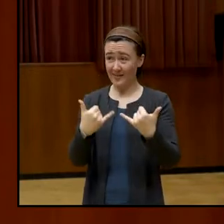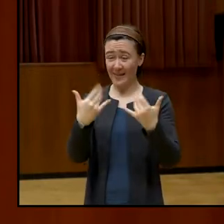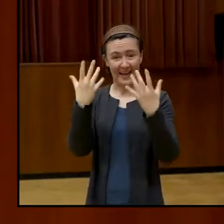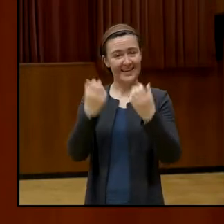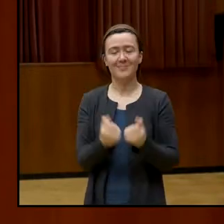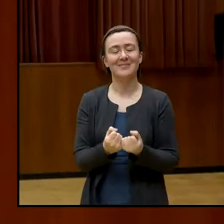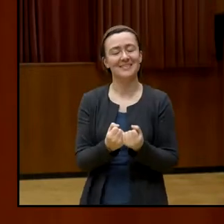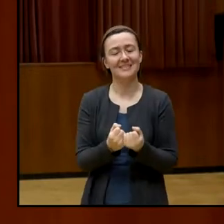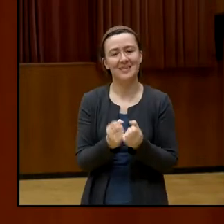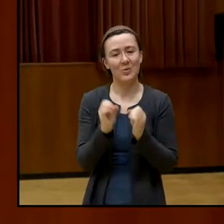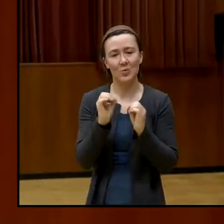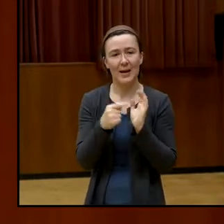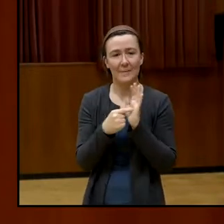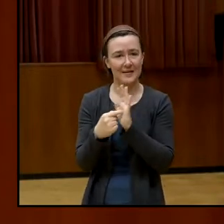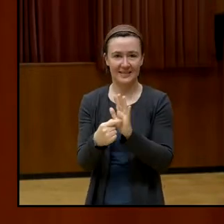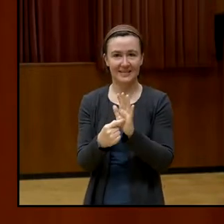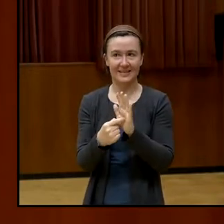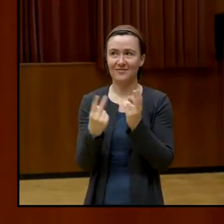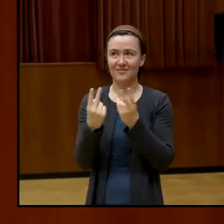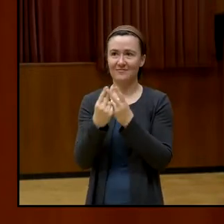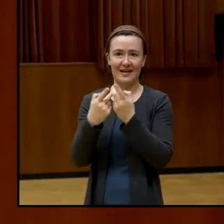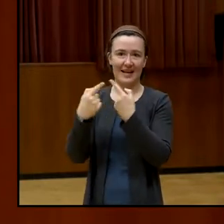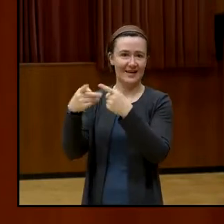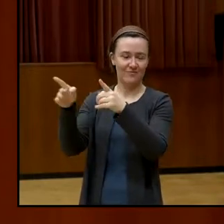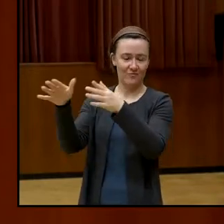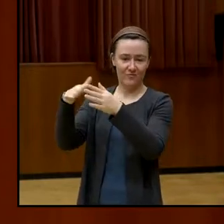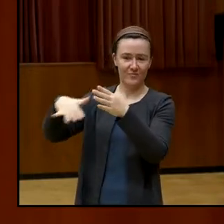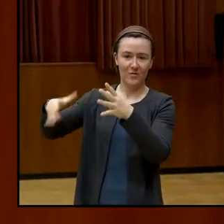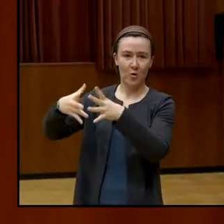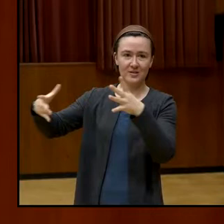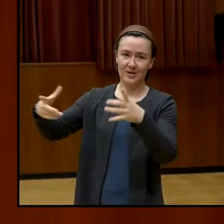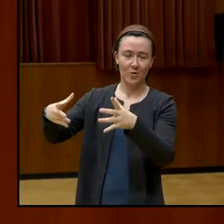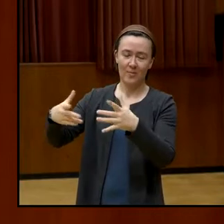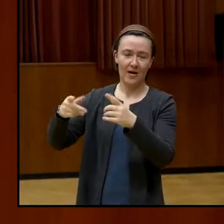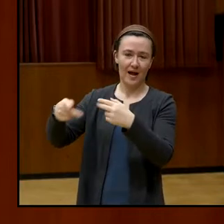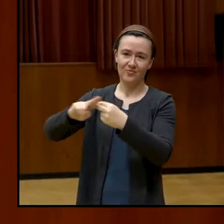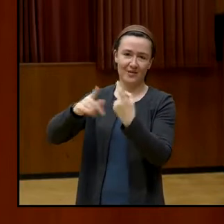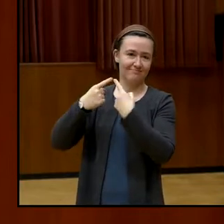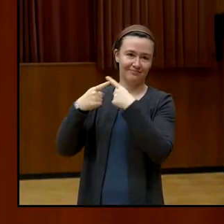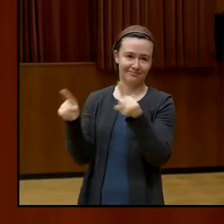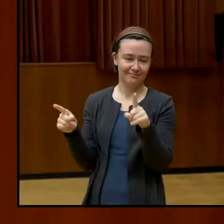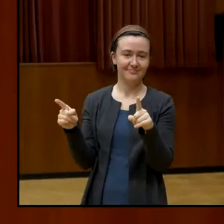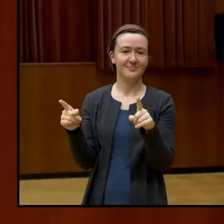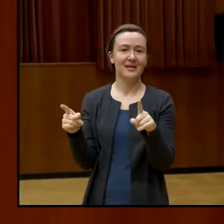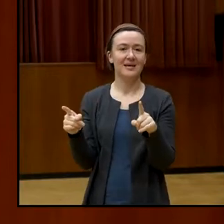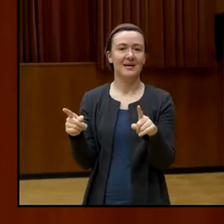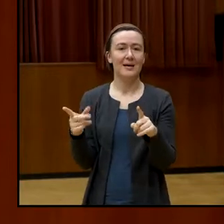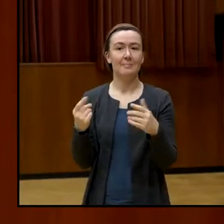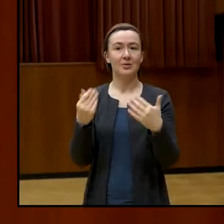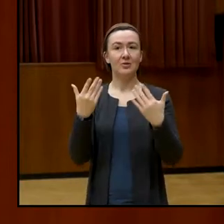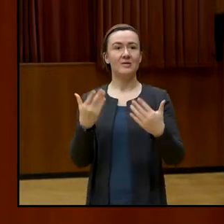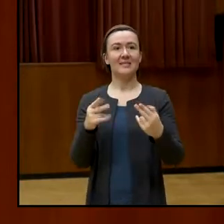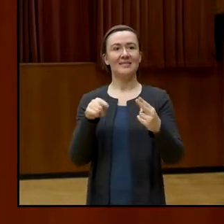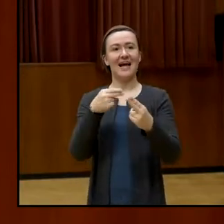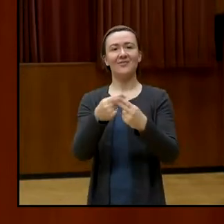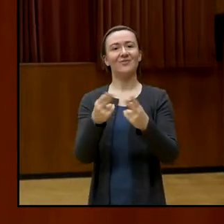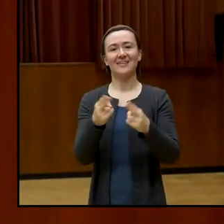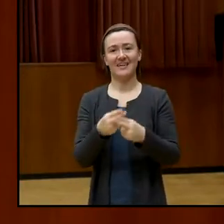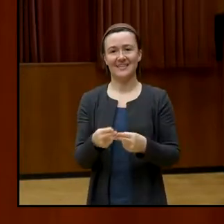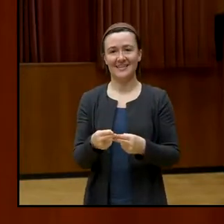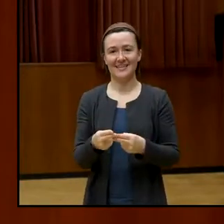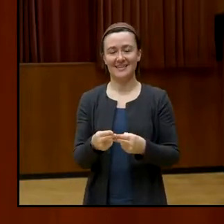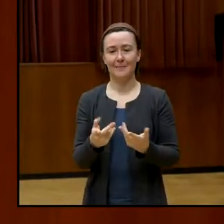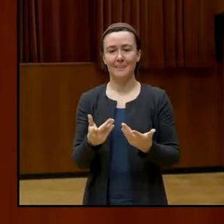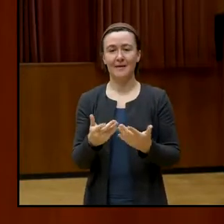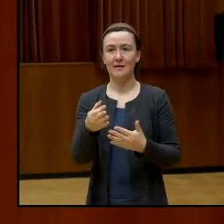und insofern kann das gar nicht die Antwort sein. Es ist auch so, dass es gibt, man weiß, in Wahrheit ist es so, also die Frage